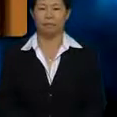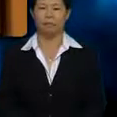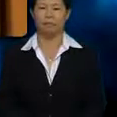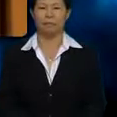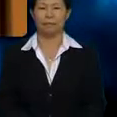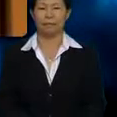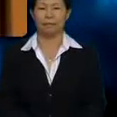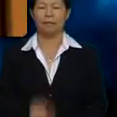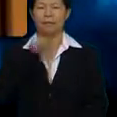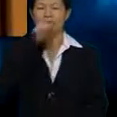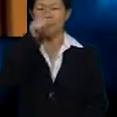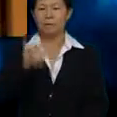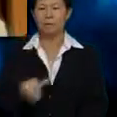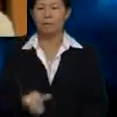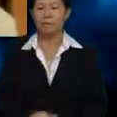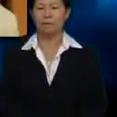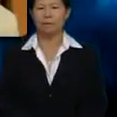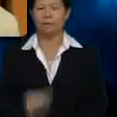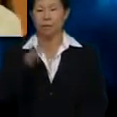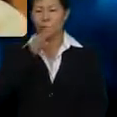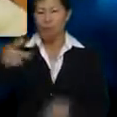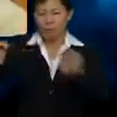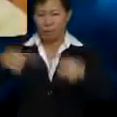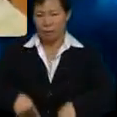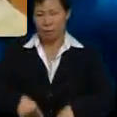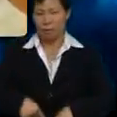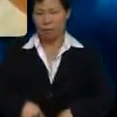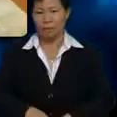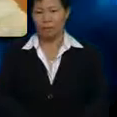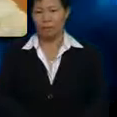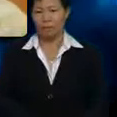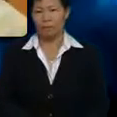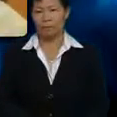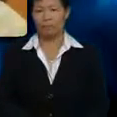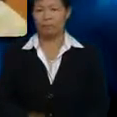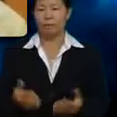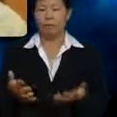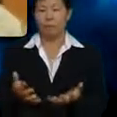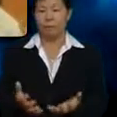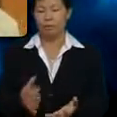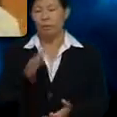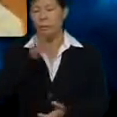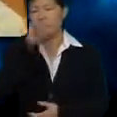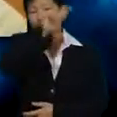Sebenarnya Umi datang Umi nak tanya Julia